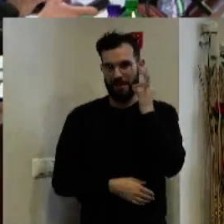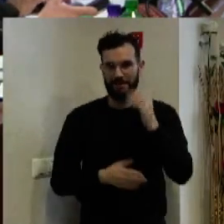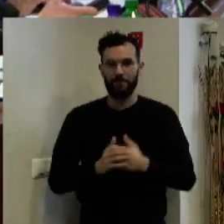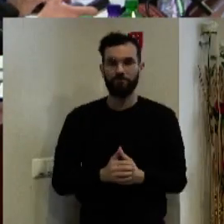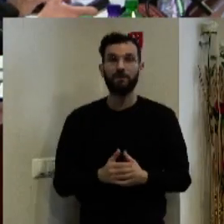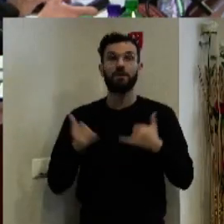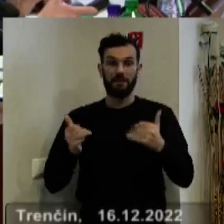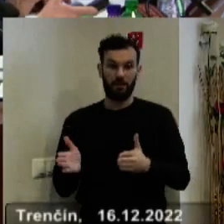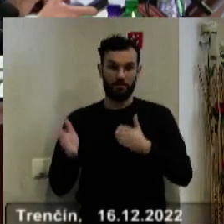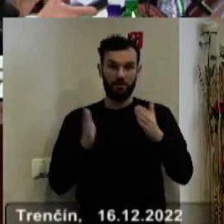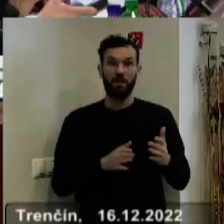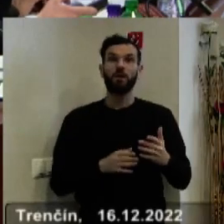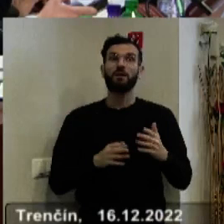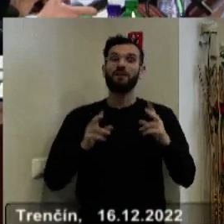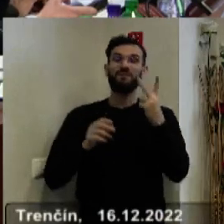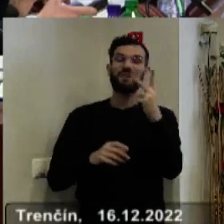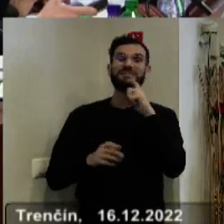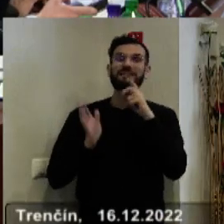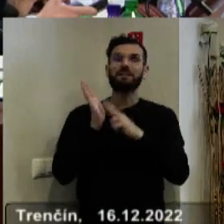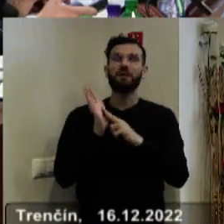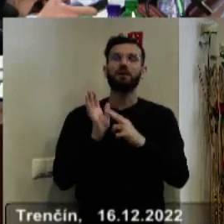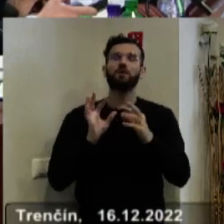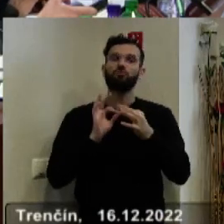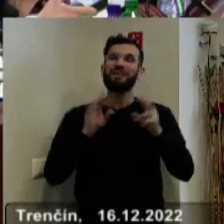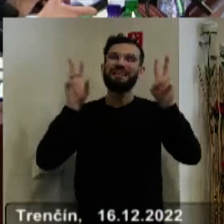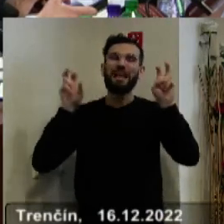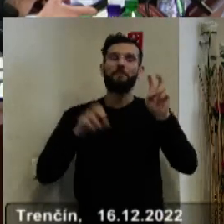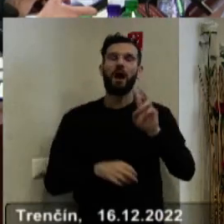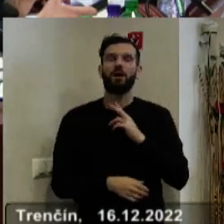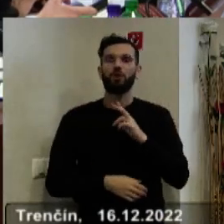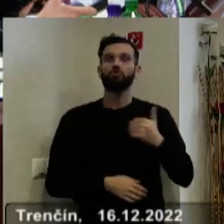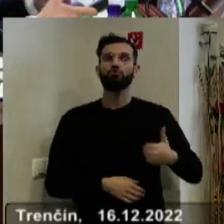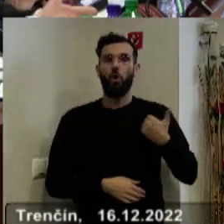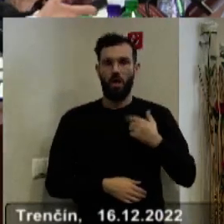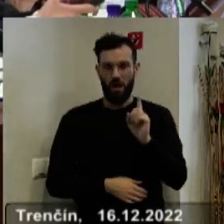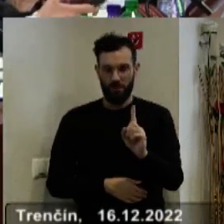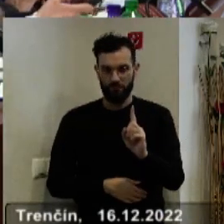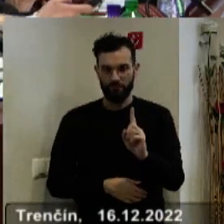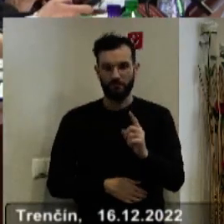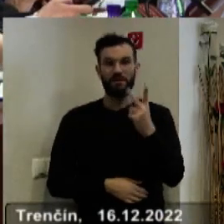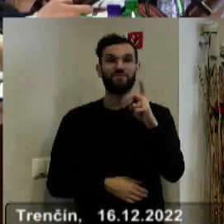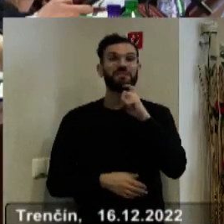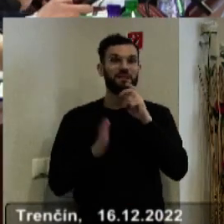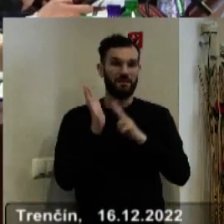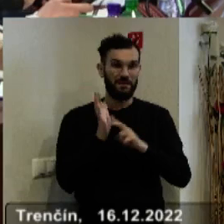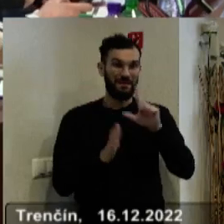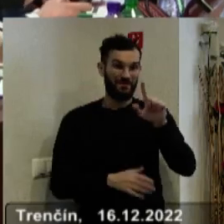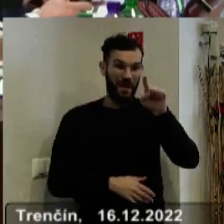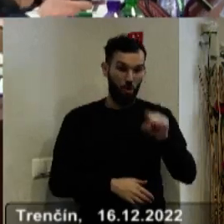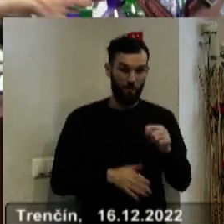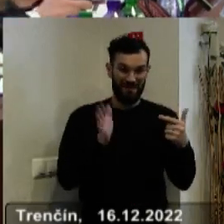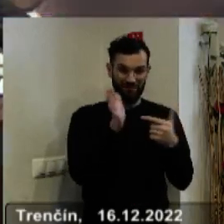A prejdeme teraz k trom školským VZN-kám. V bode číslo 6 je najvrhná schválne VZN-ka číslo 2 lomenu